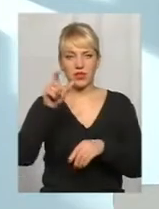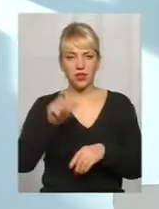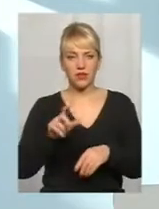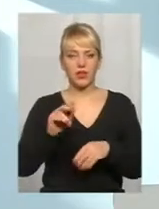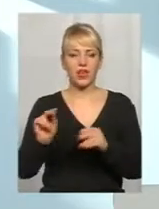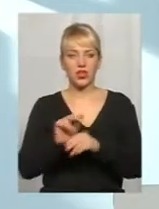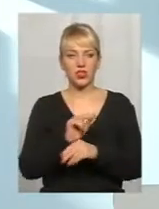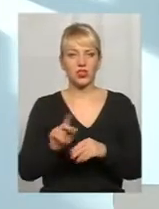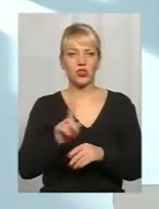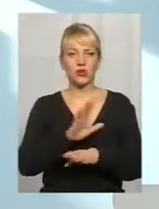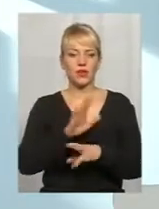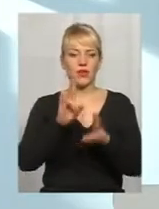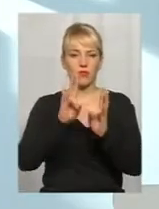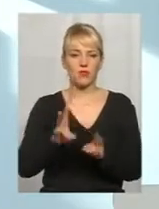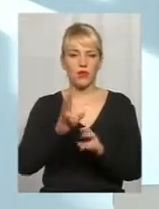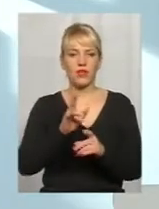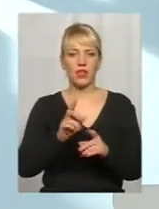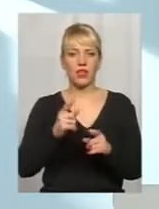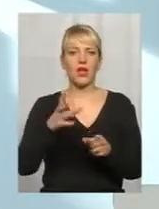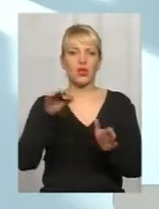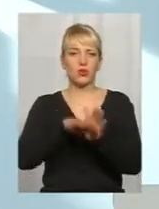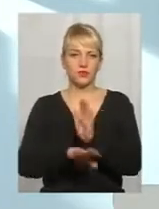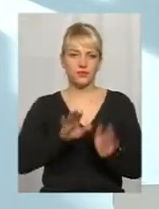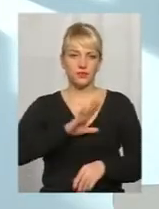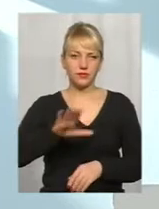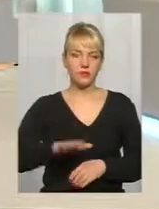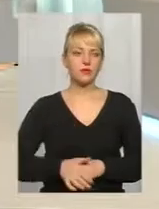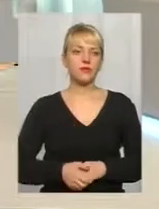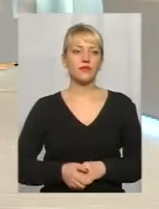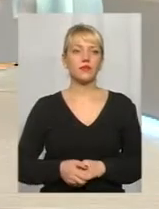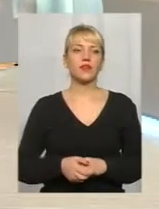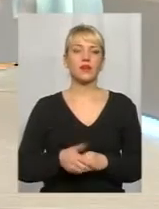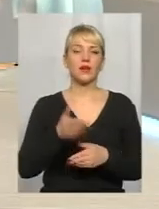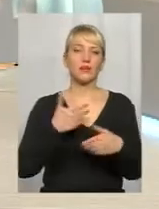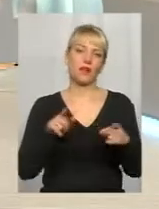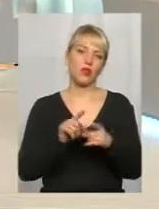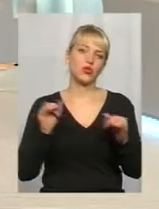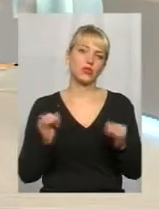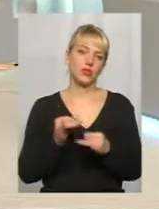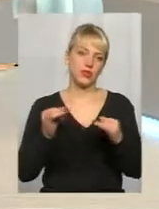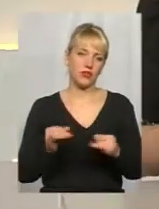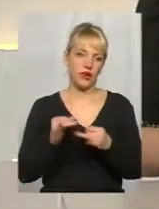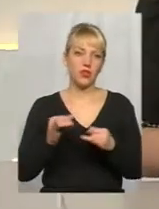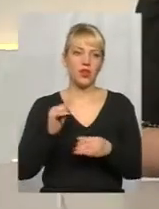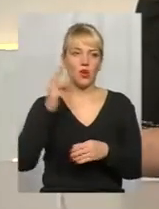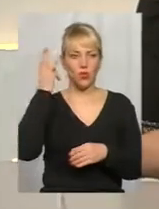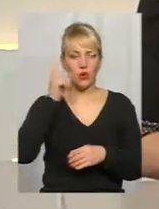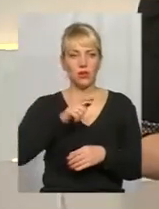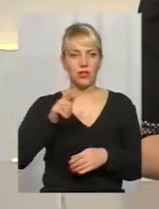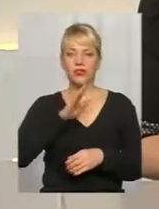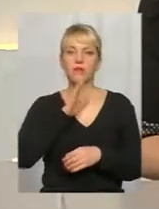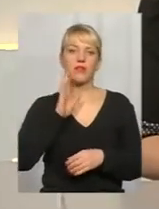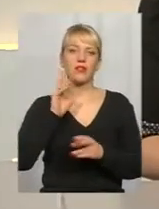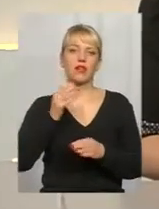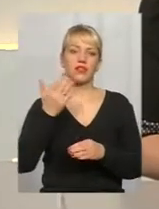результаті цієї РВІ. Дякую, пані Галину. Ми також поцікавилися матусь хмельничанок, як вони